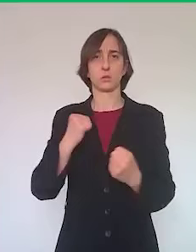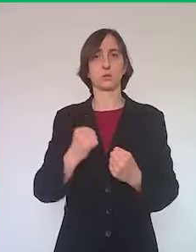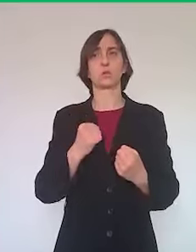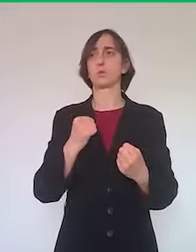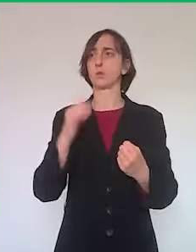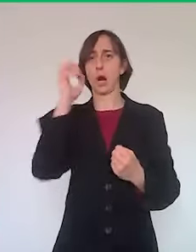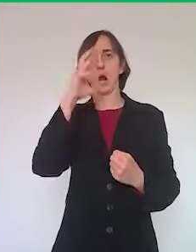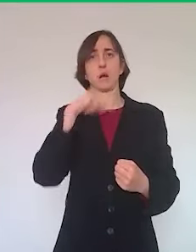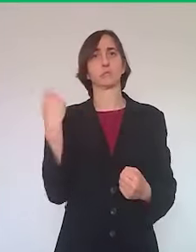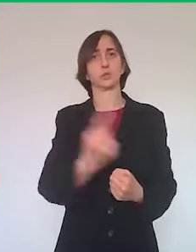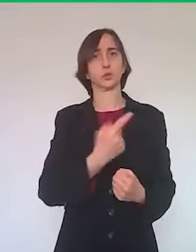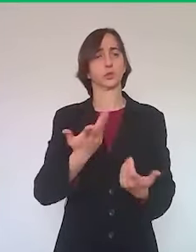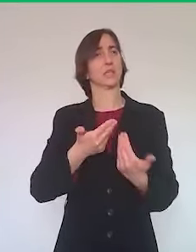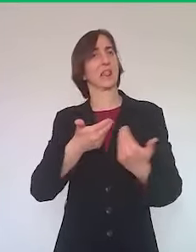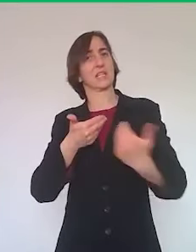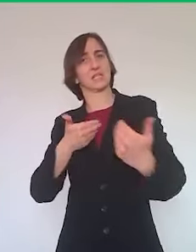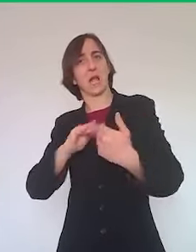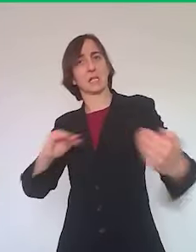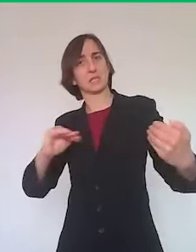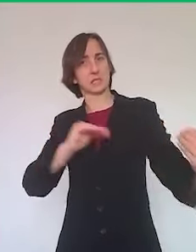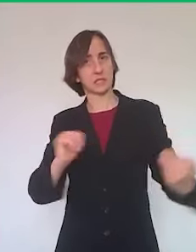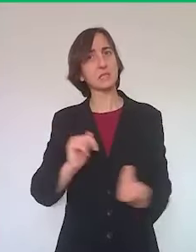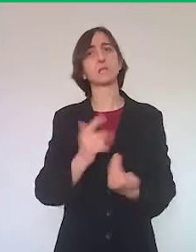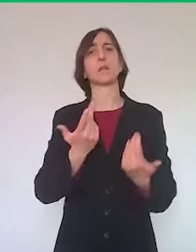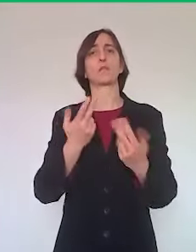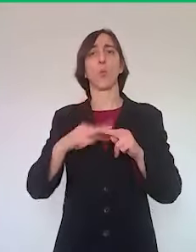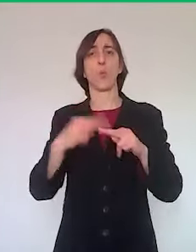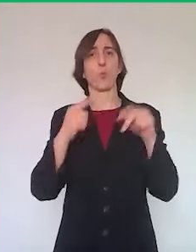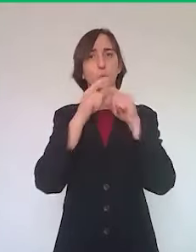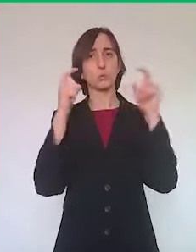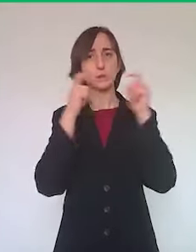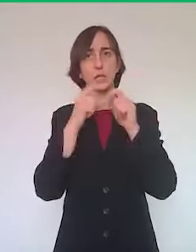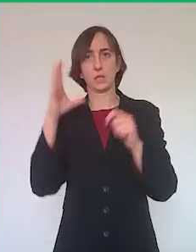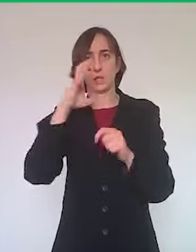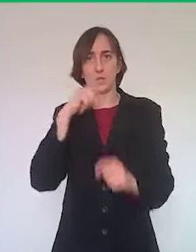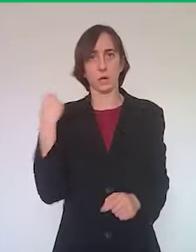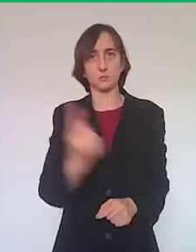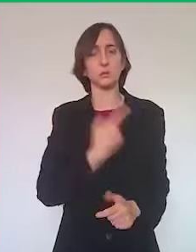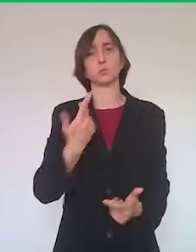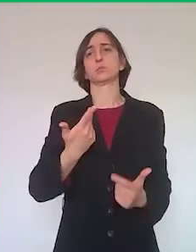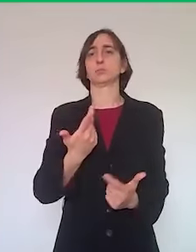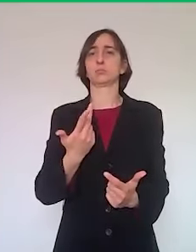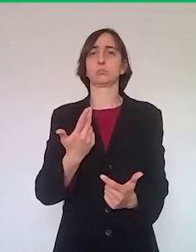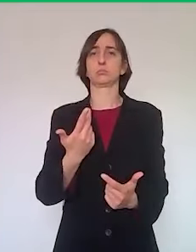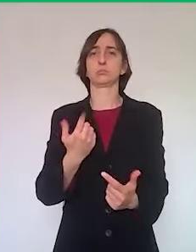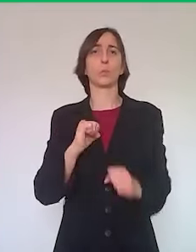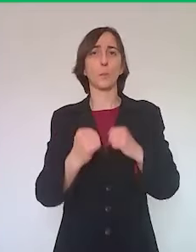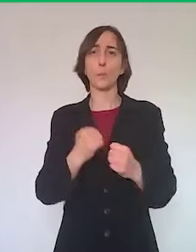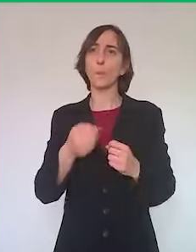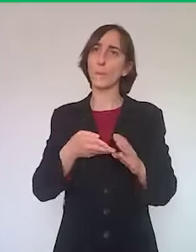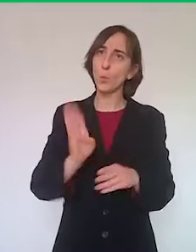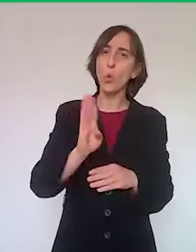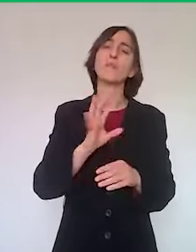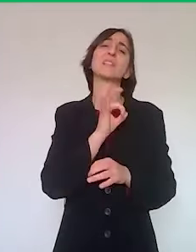altri, a usare sistemi di protezione, le mascherine, a muoverci quando è necessario. Io credo che con